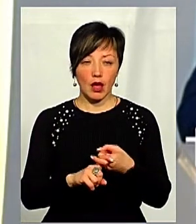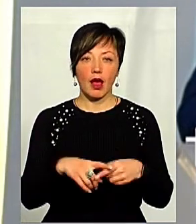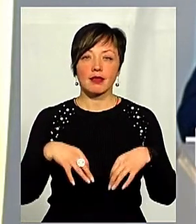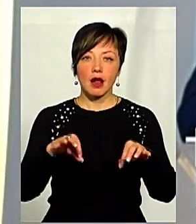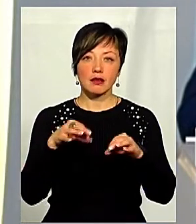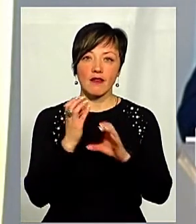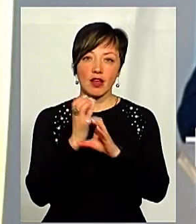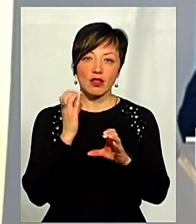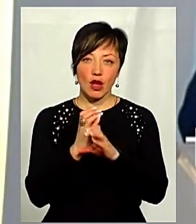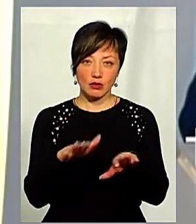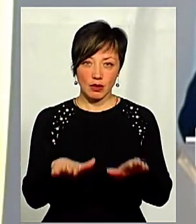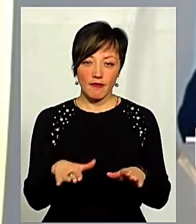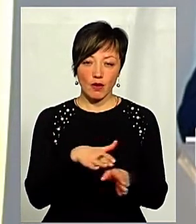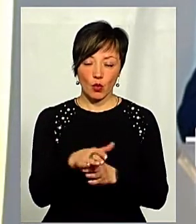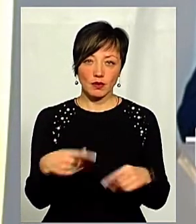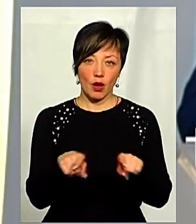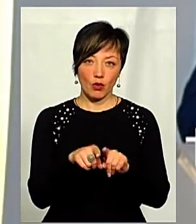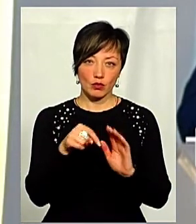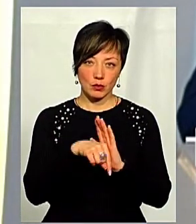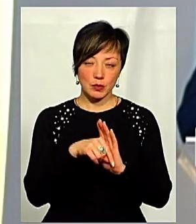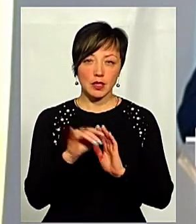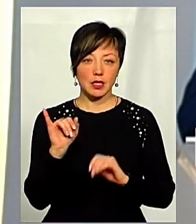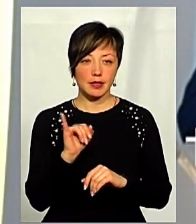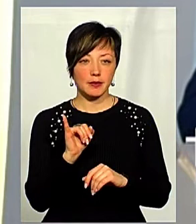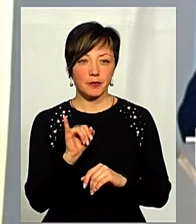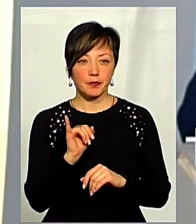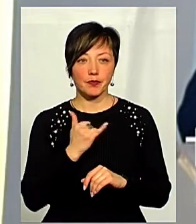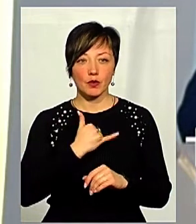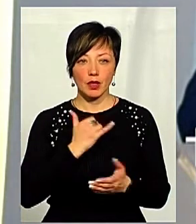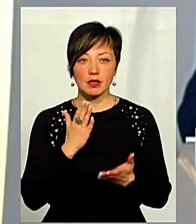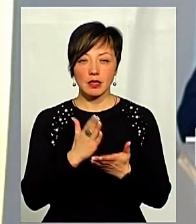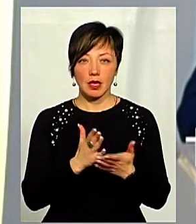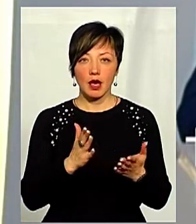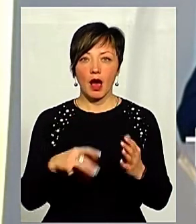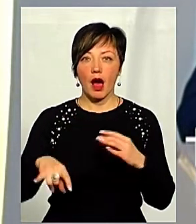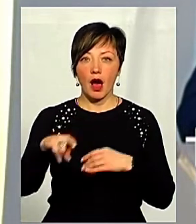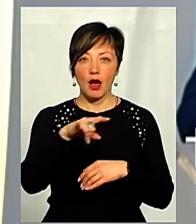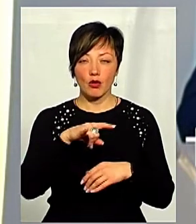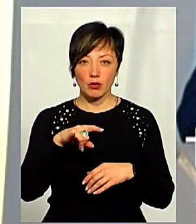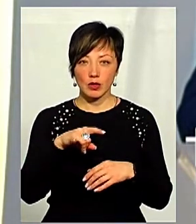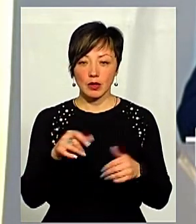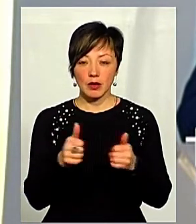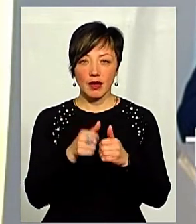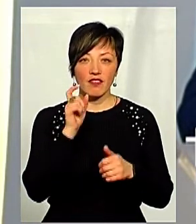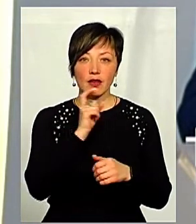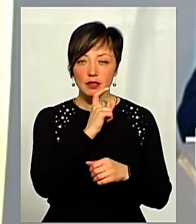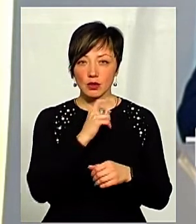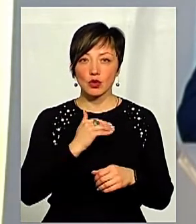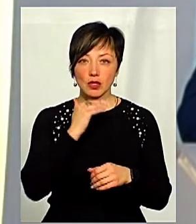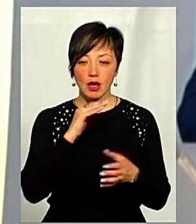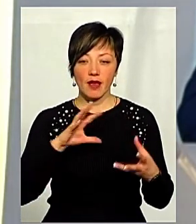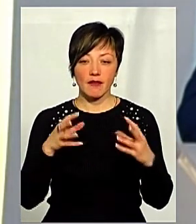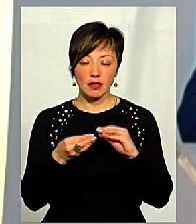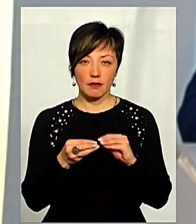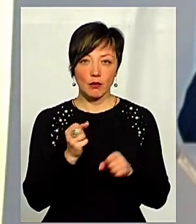вантажним хабом, передусім виконувати саме таку роль, тому що в нас є аеропорт далік Вінницький, так, який вже достатньо